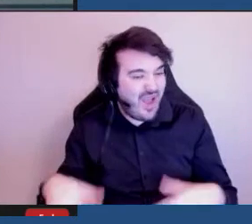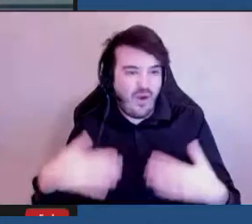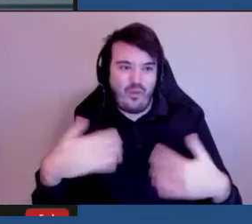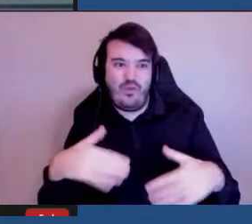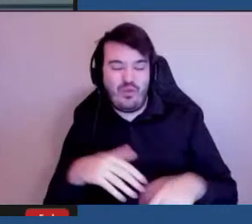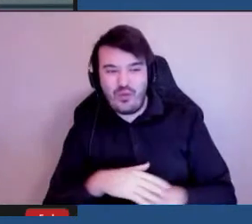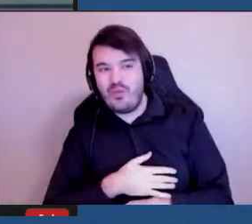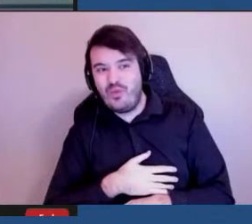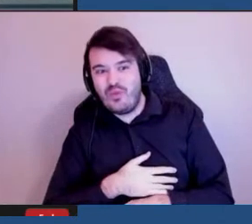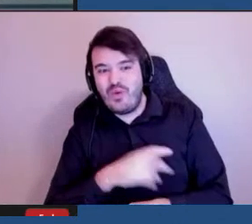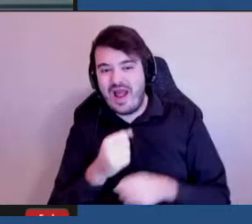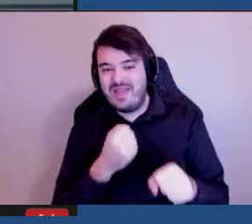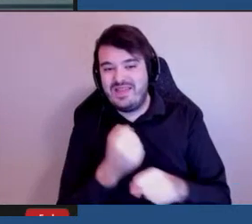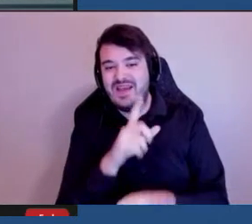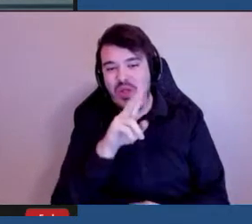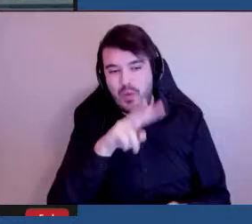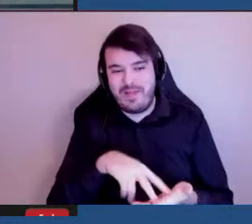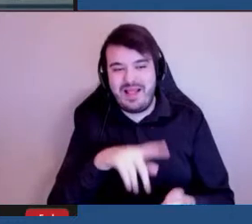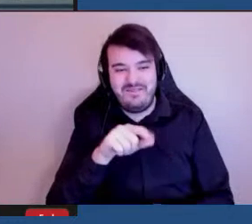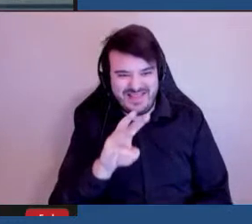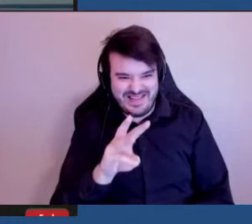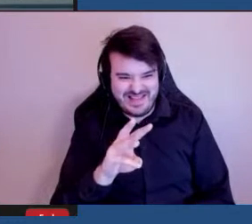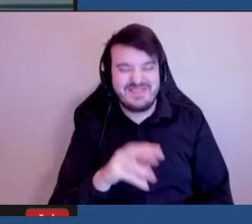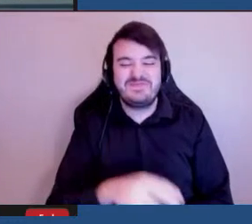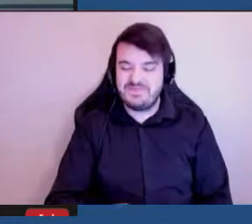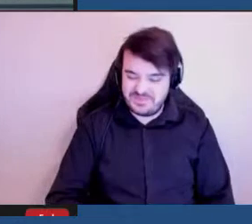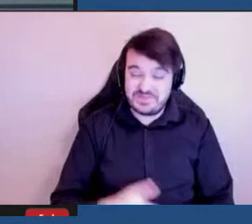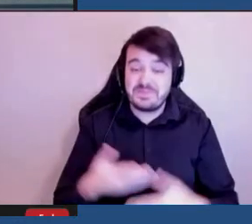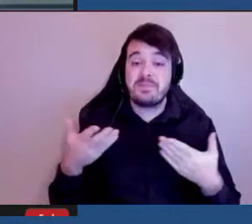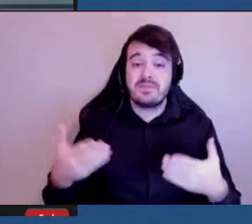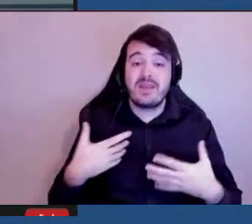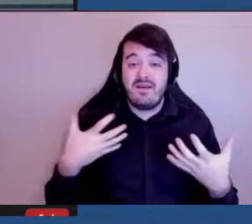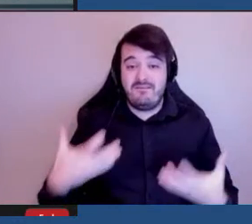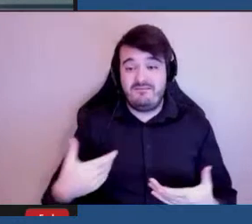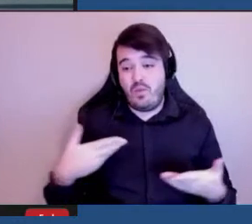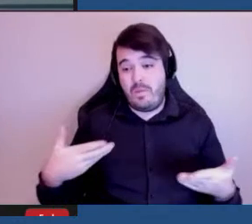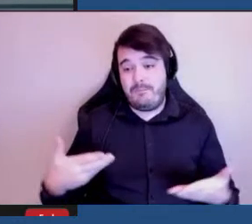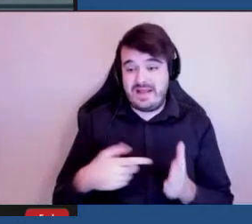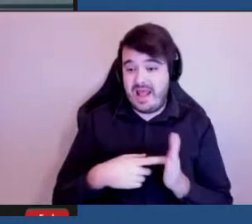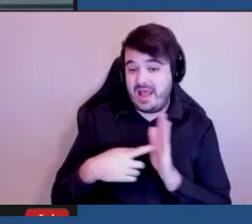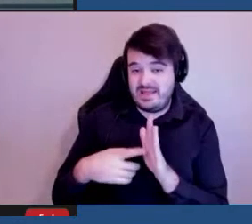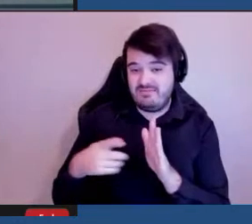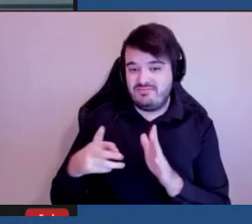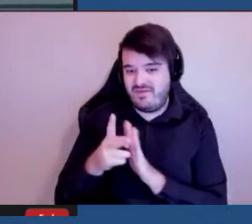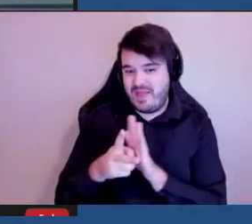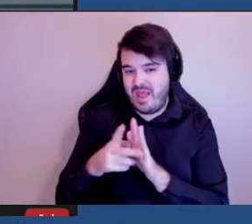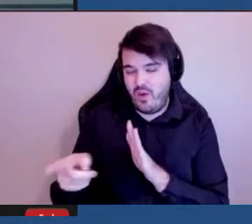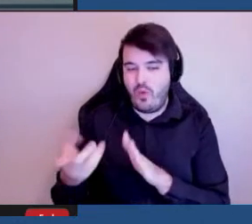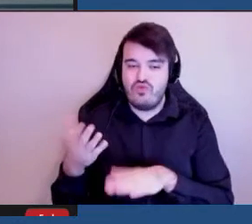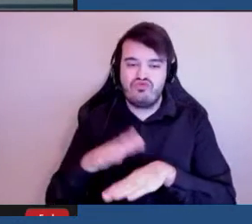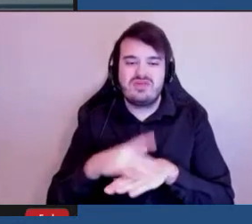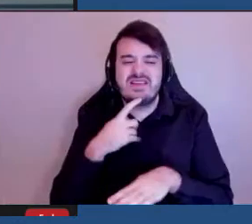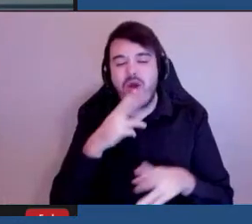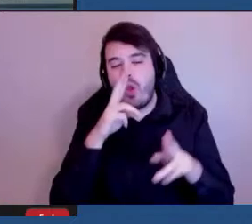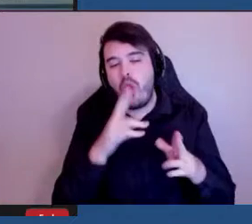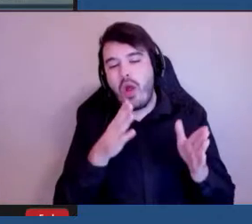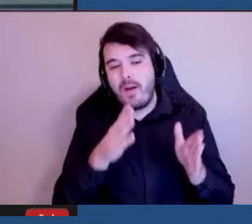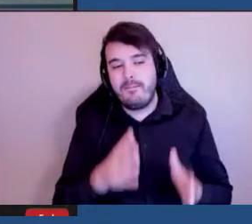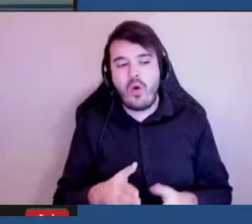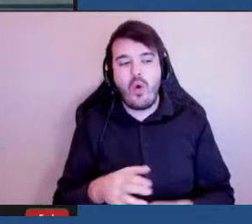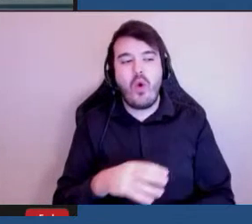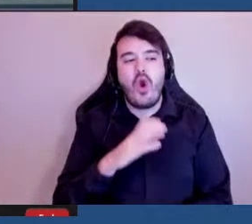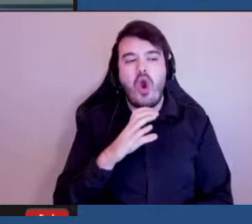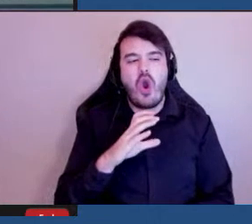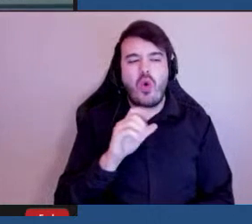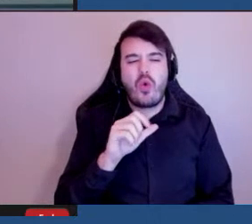en 2026. Maintenant, j'aimerais vous présenter un vidéo de l'honorable Carla Qualtrough,